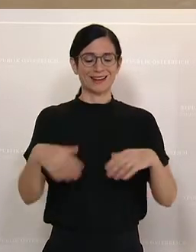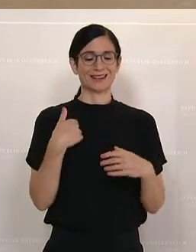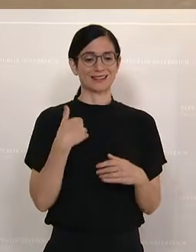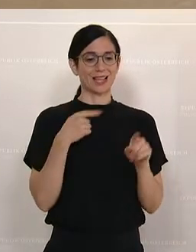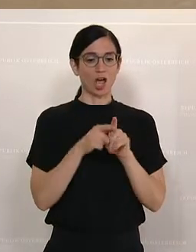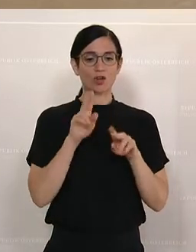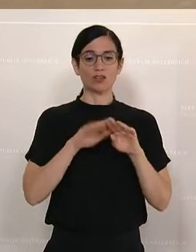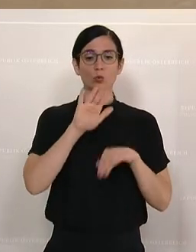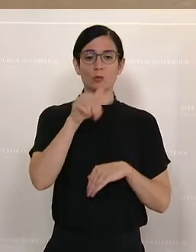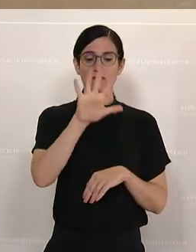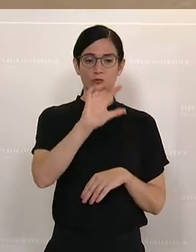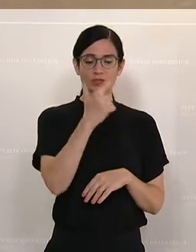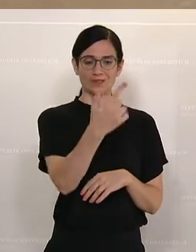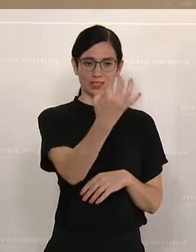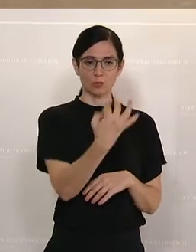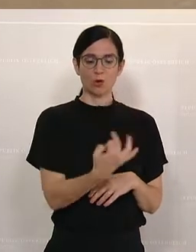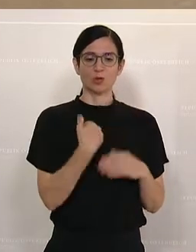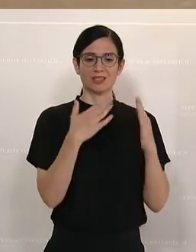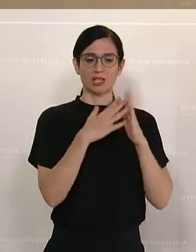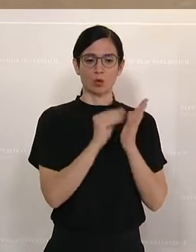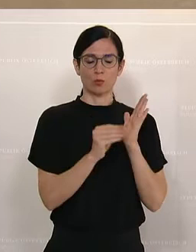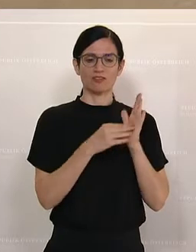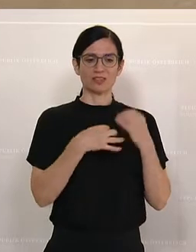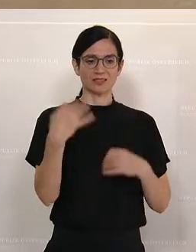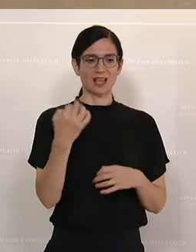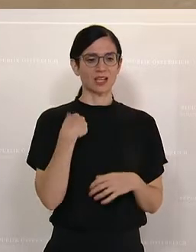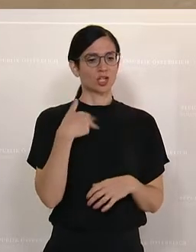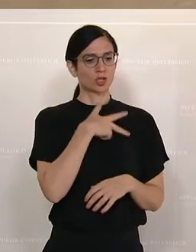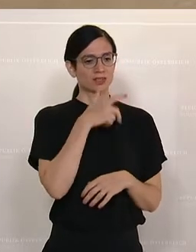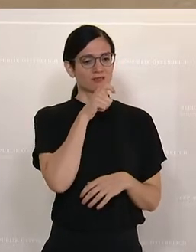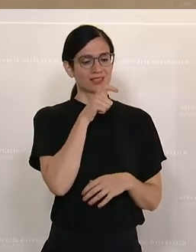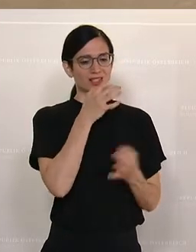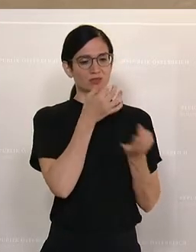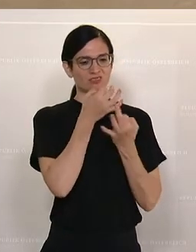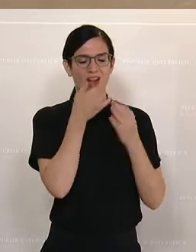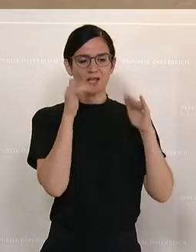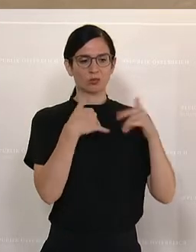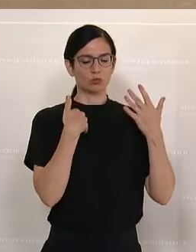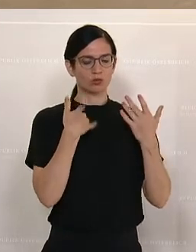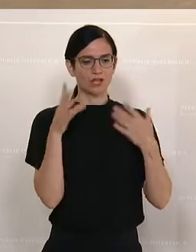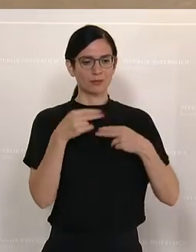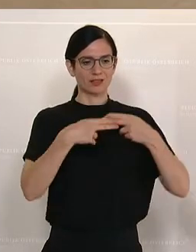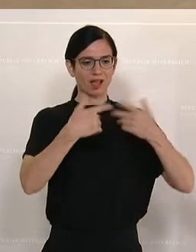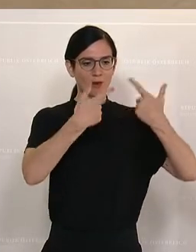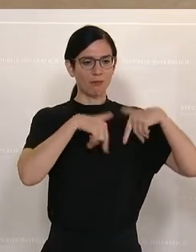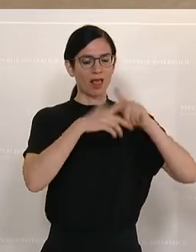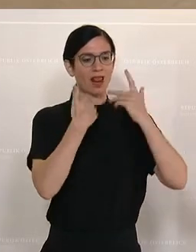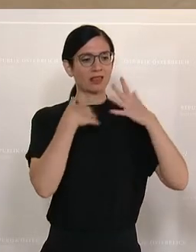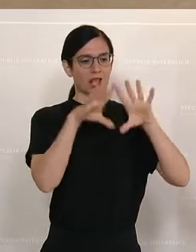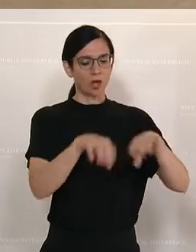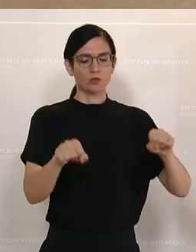25 Prozent. Da sind sozialversicherungsrechtliche Fragen zu klären mit den Nachbarländern. Da sind auch